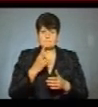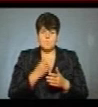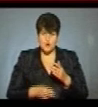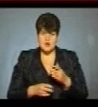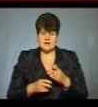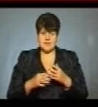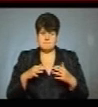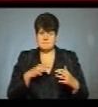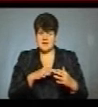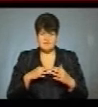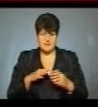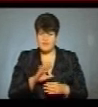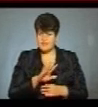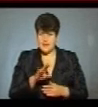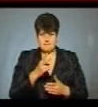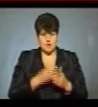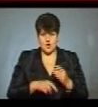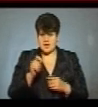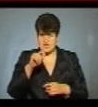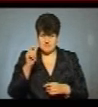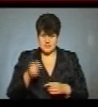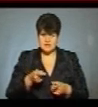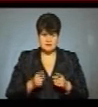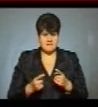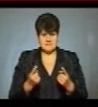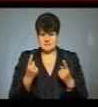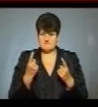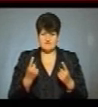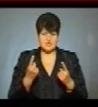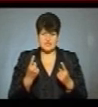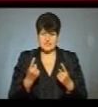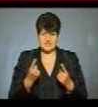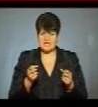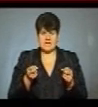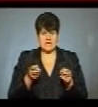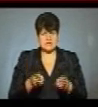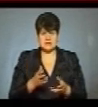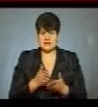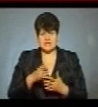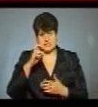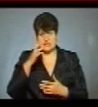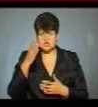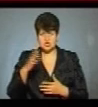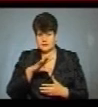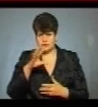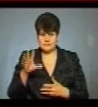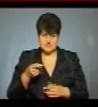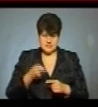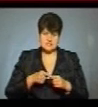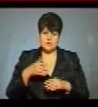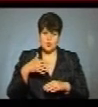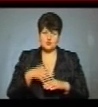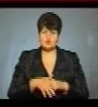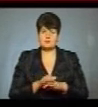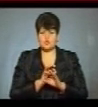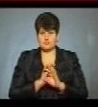але не програна війна. Насправді дуже великі виклики, ризики є для державності, всі це розуміють